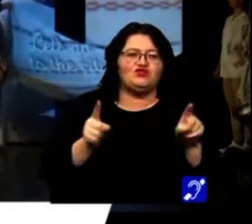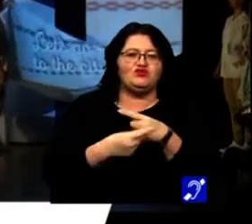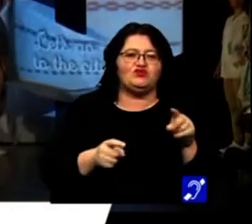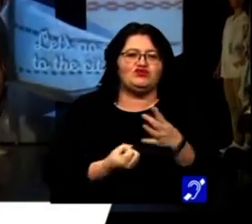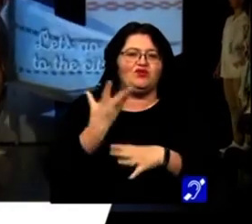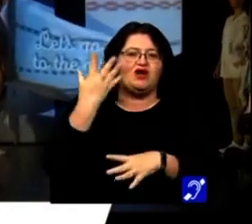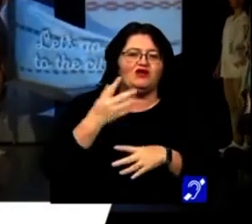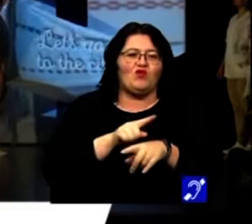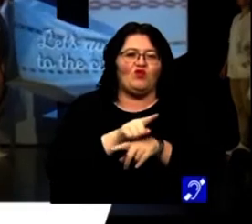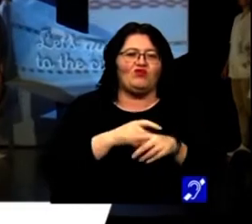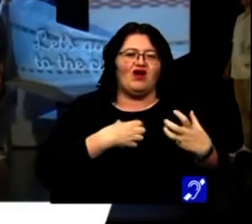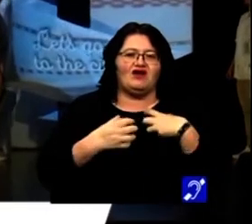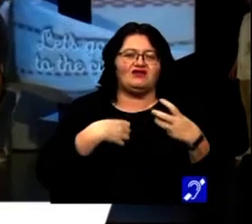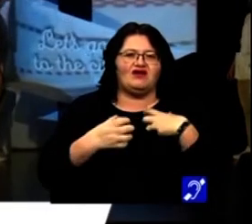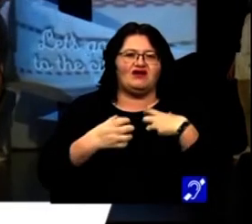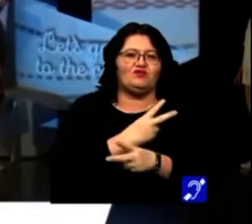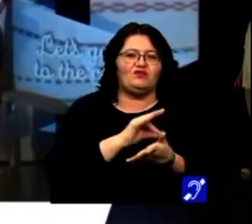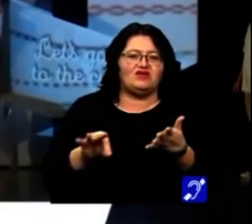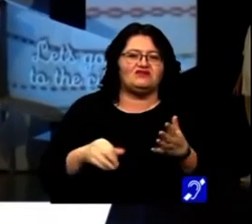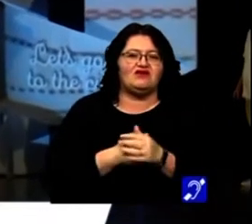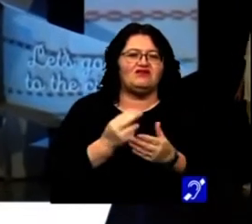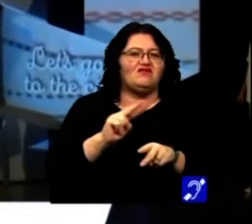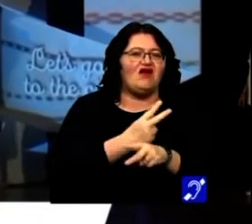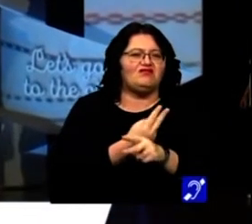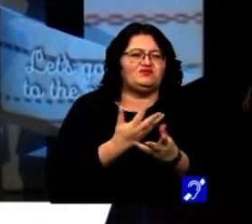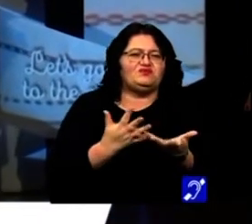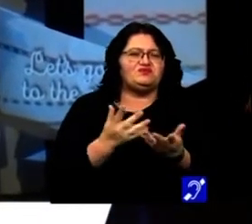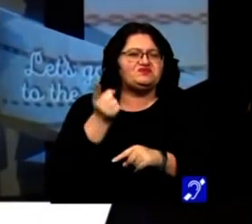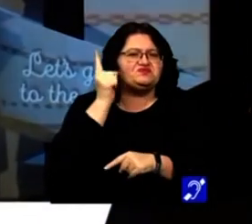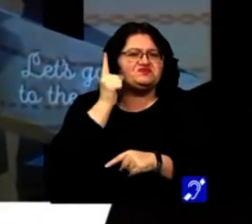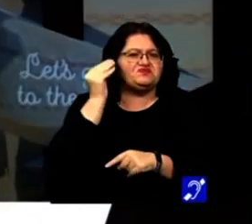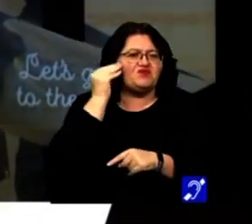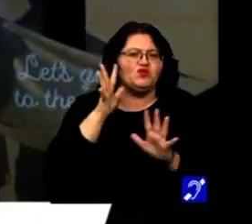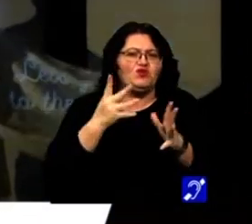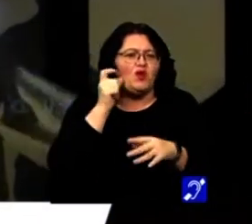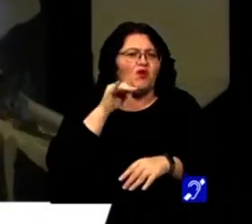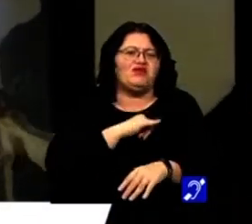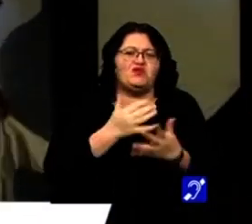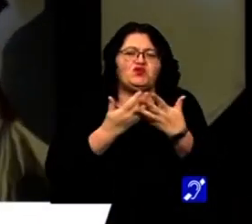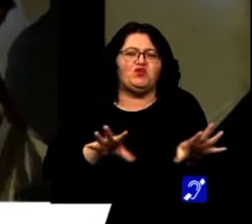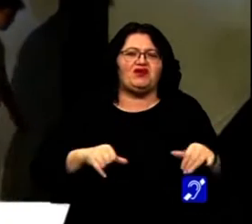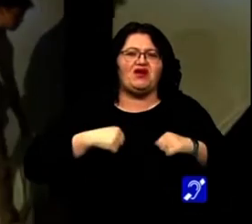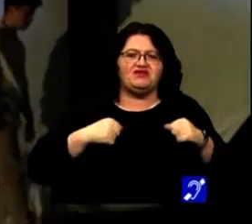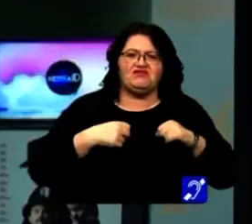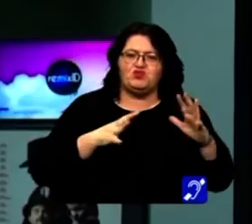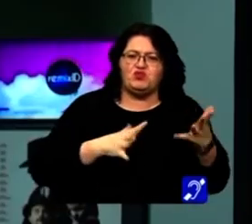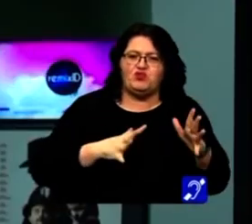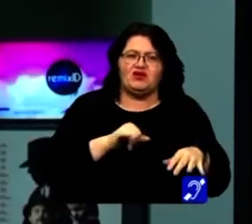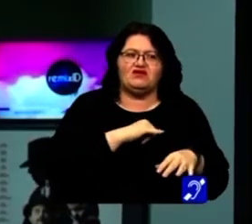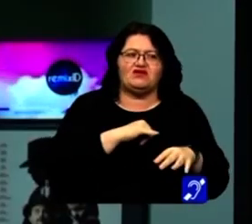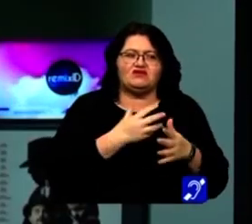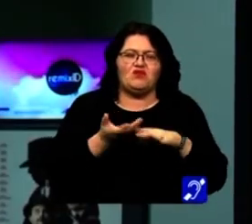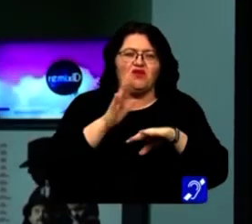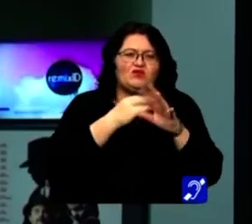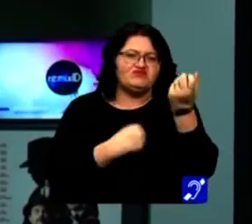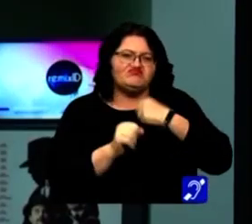frești artiști contemporani. Tradițiile nu se prea mai țin, nu mai prea interesează pe oameni și mai ales pe tineri care au devenit mult mai mobil